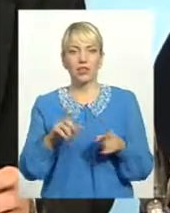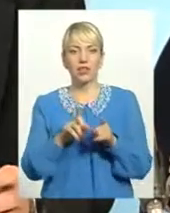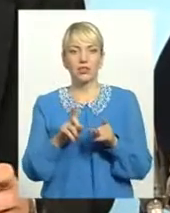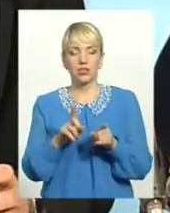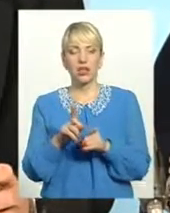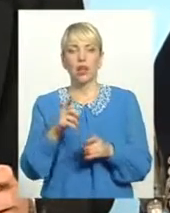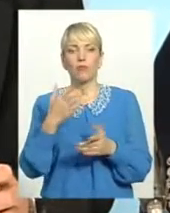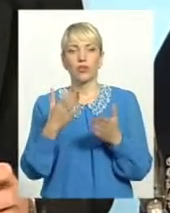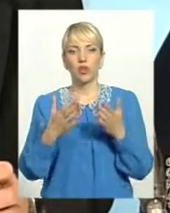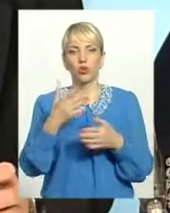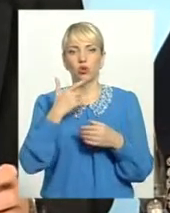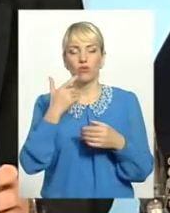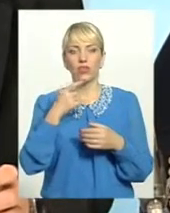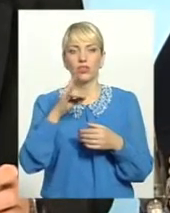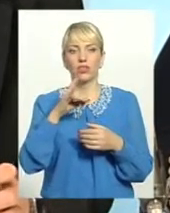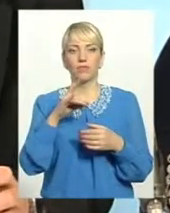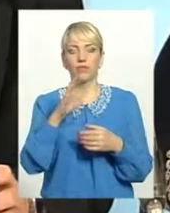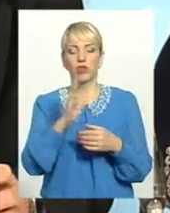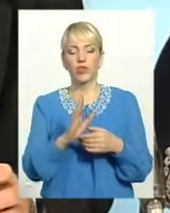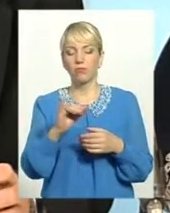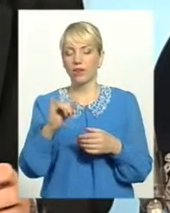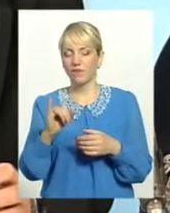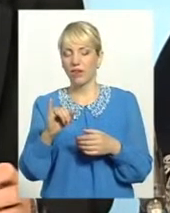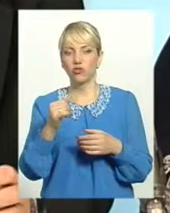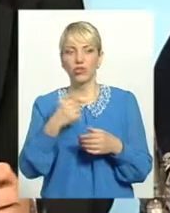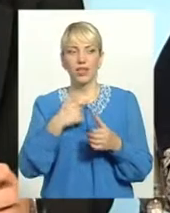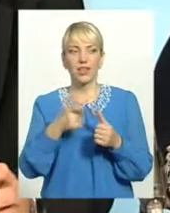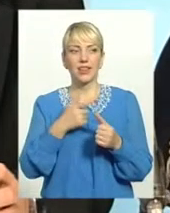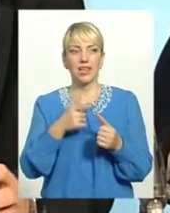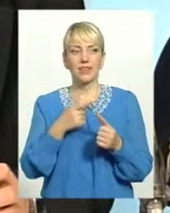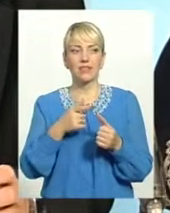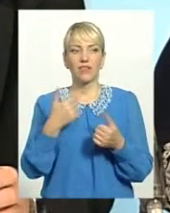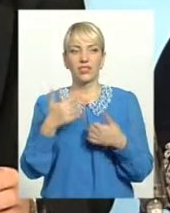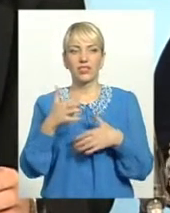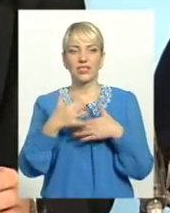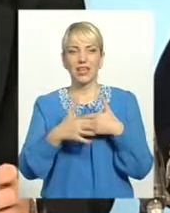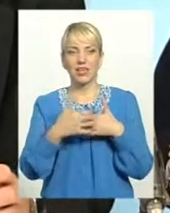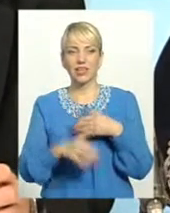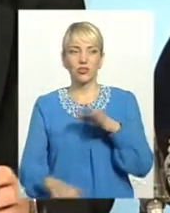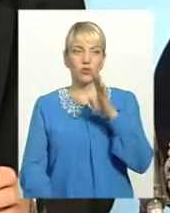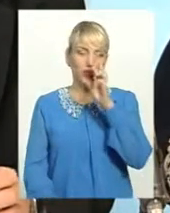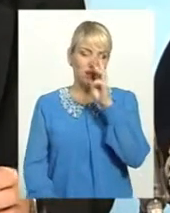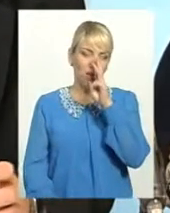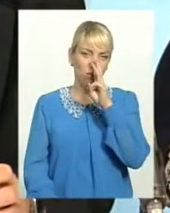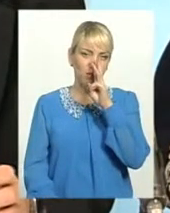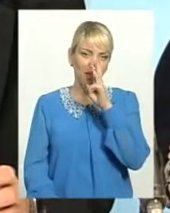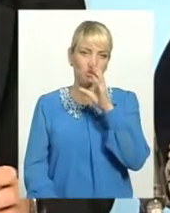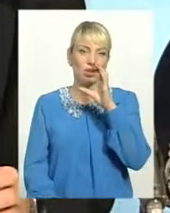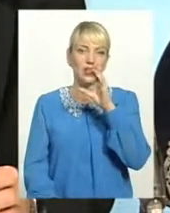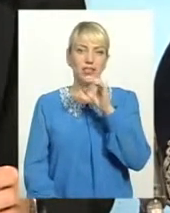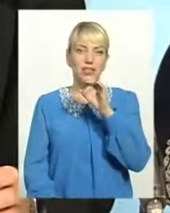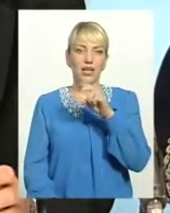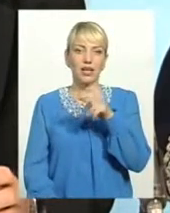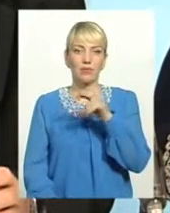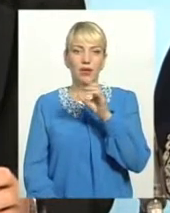само взяти, Володимир Іванович назвав уже середню заробітну плату за серпень місяць